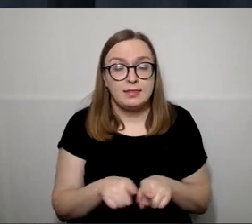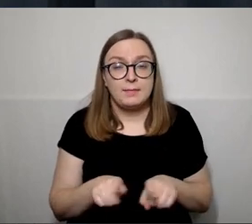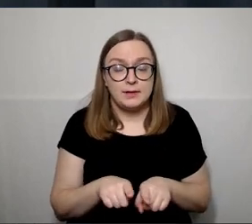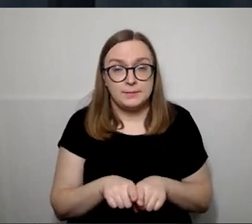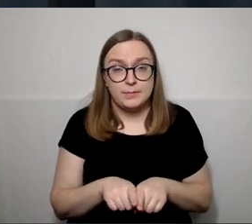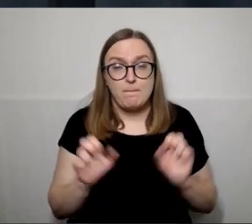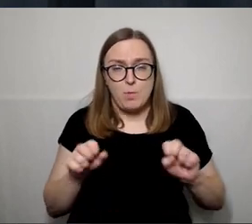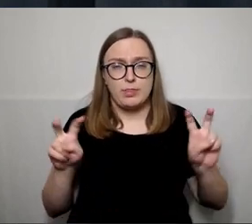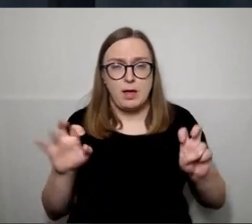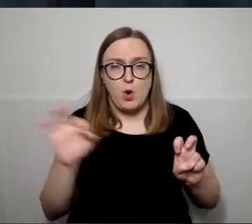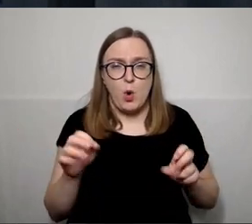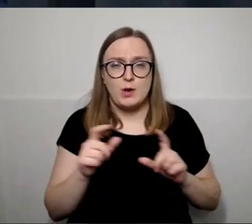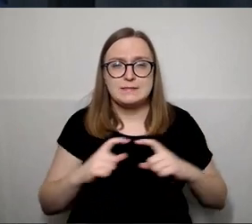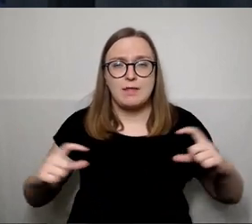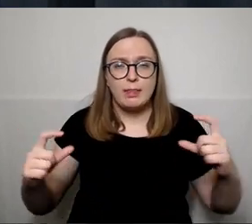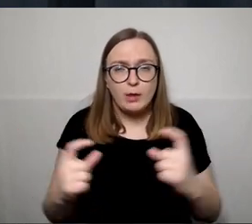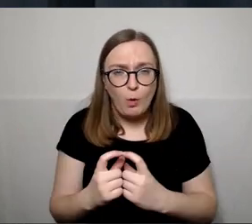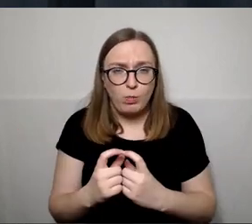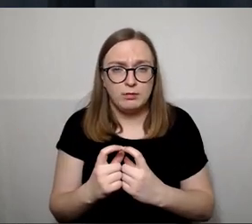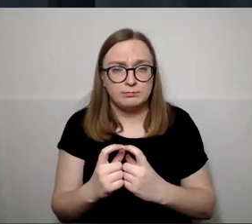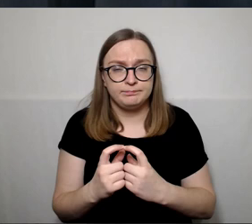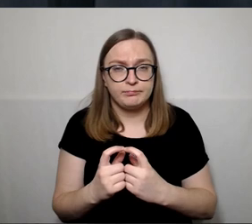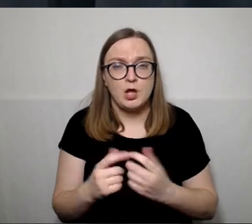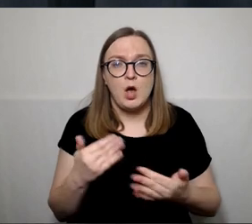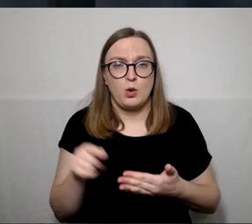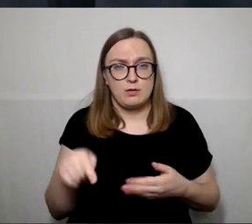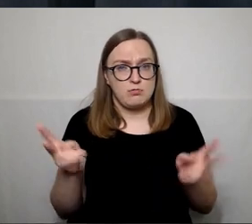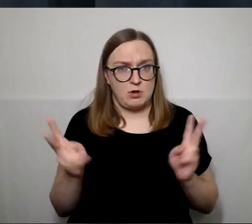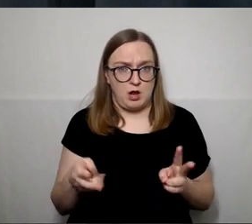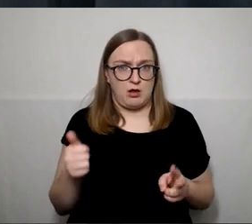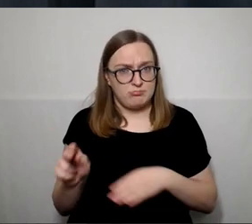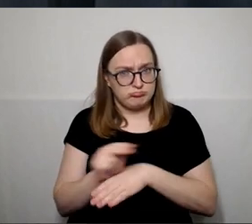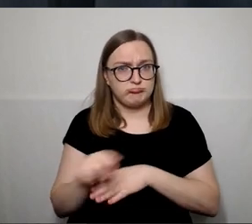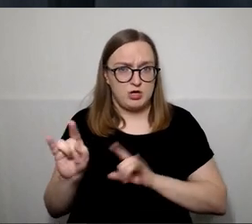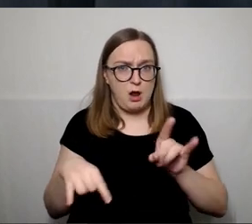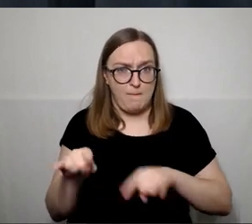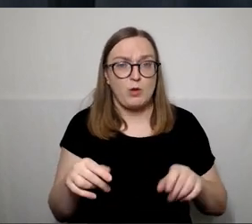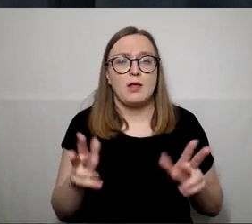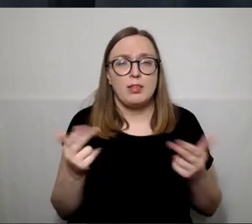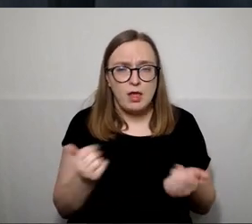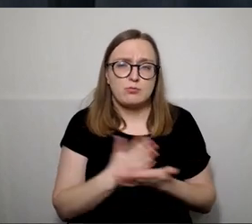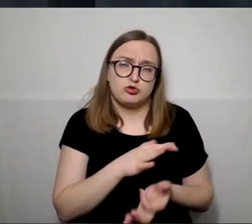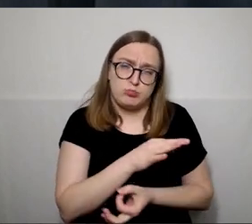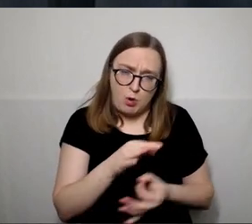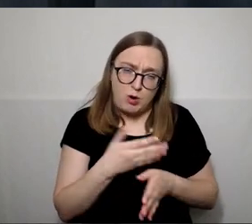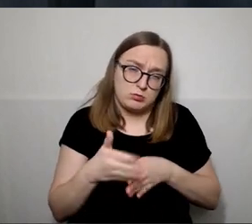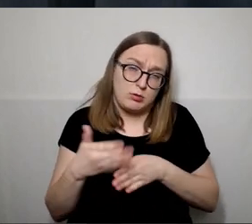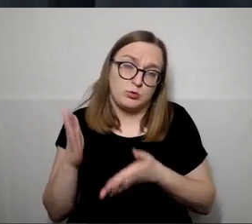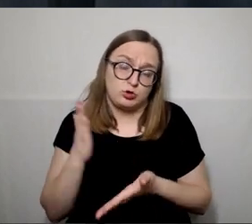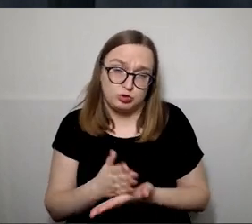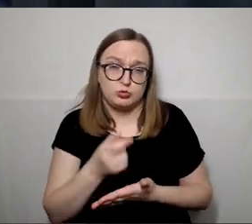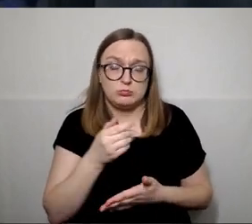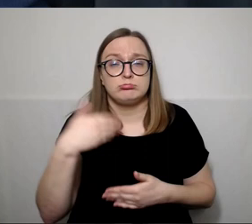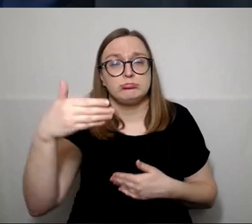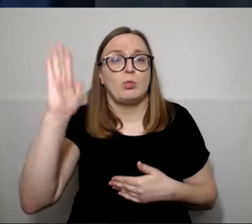šnekėti apie stadionus, kurie reikalingi renovuoti. Taip yra darome projektai ir tas bus